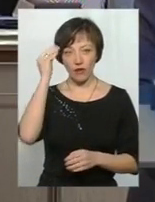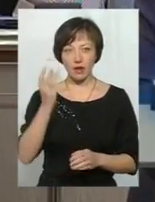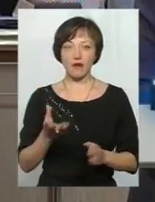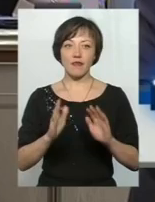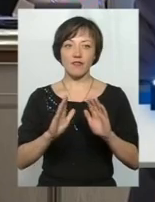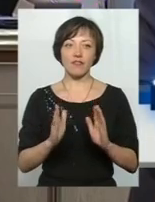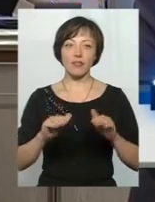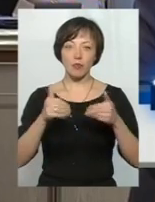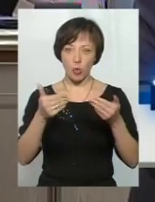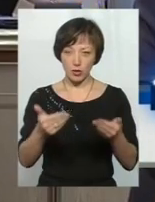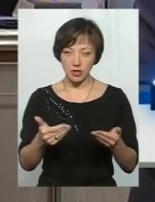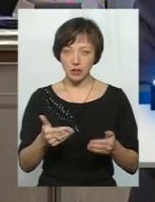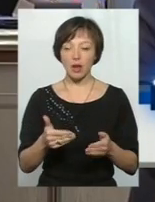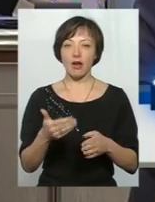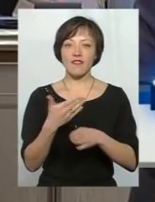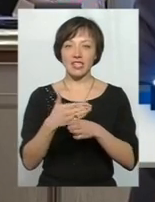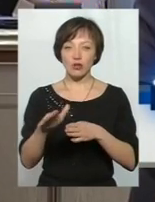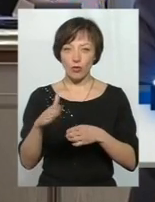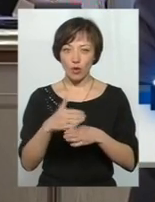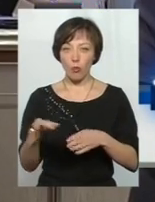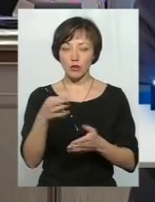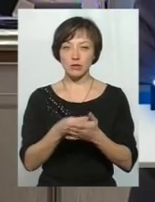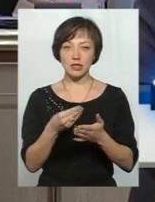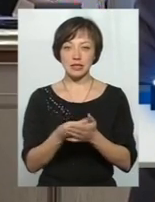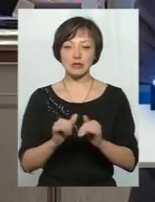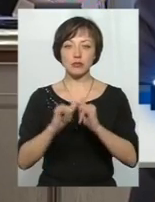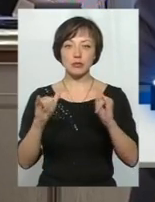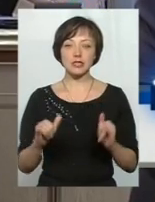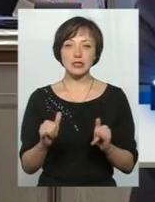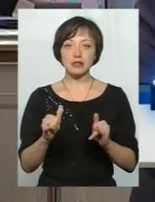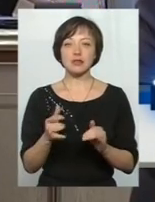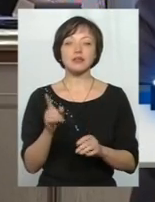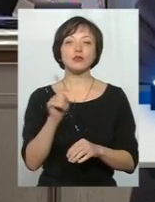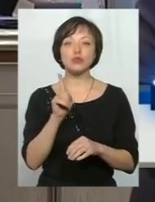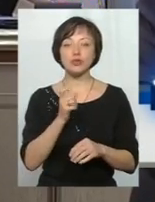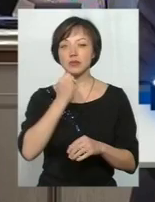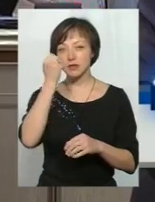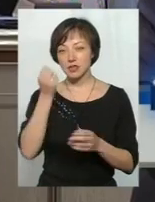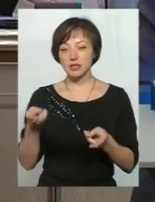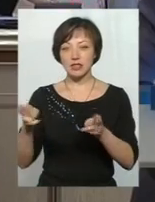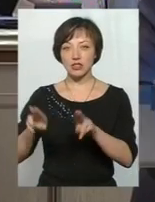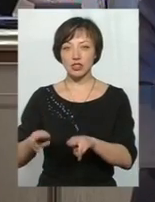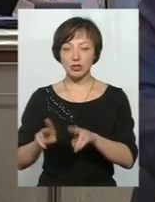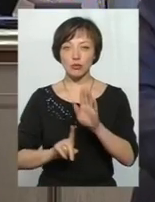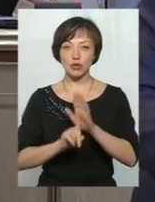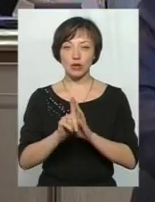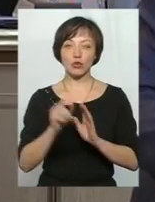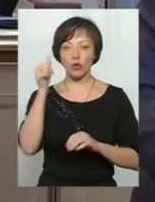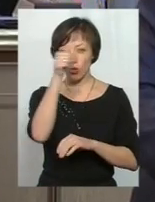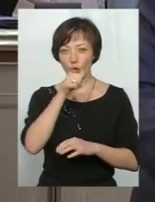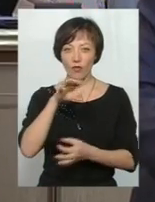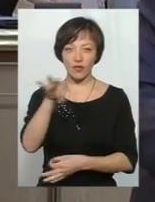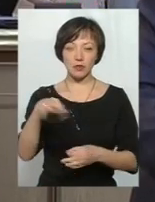частина обласного бюджету збільшується за рахунок вільного залишку коштів на початок року 55,3 млн грн.